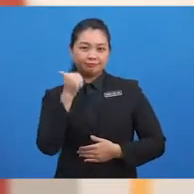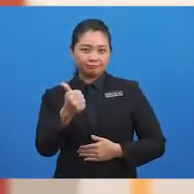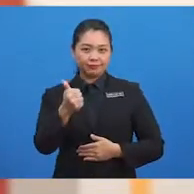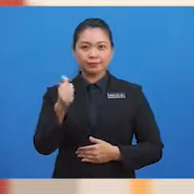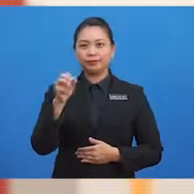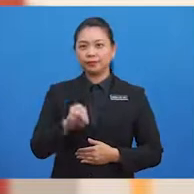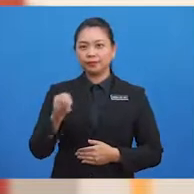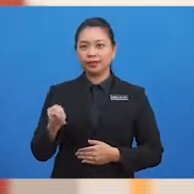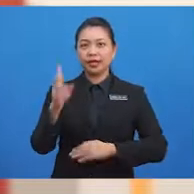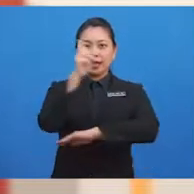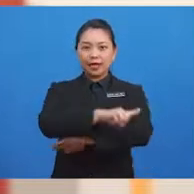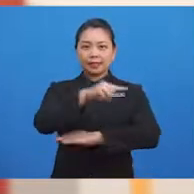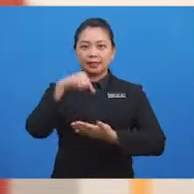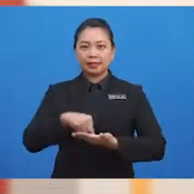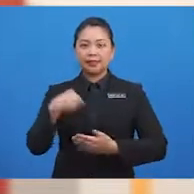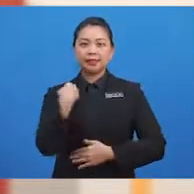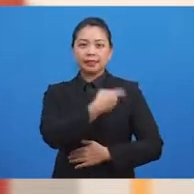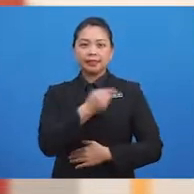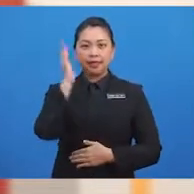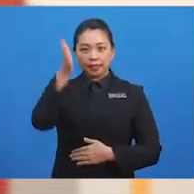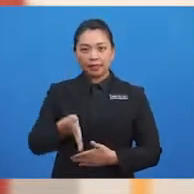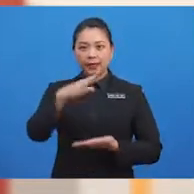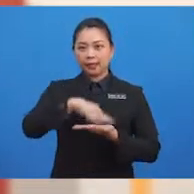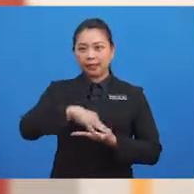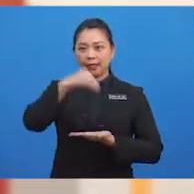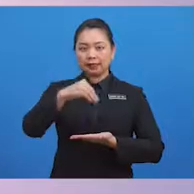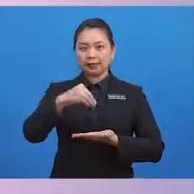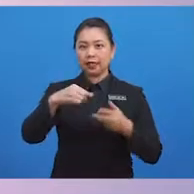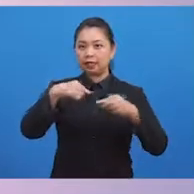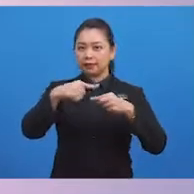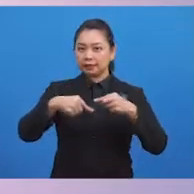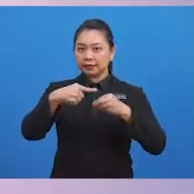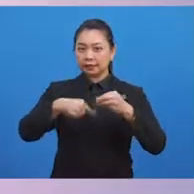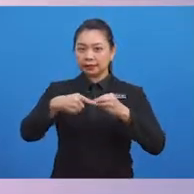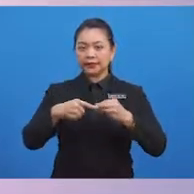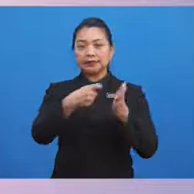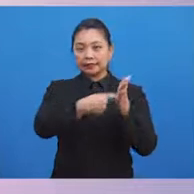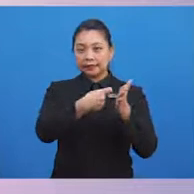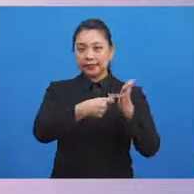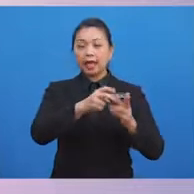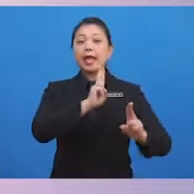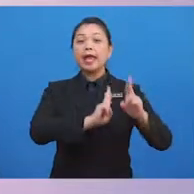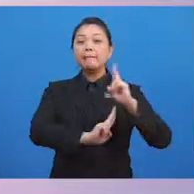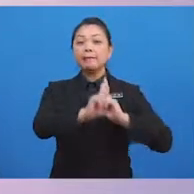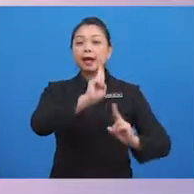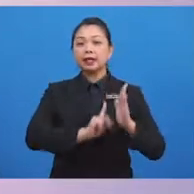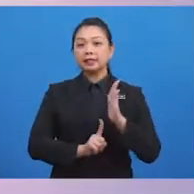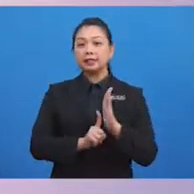sekalian. Hari ini, kita akan belajar tentang nilai hemah tinggi.